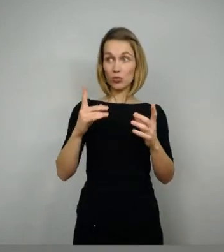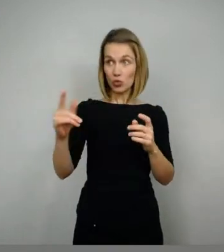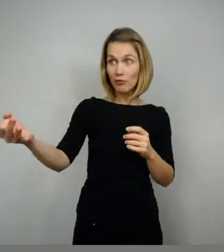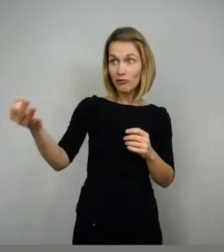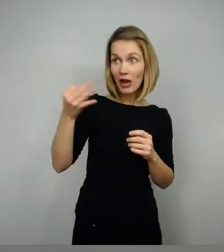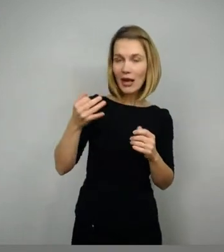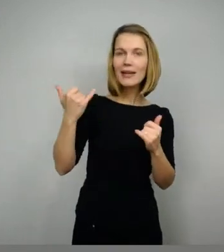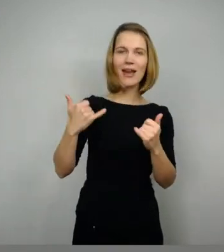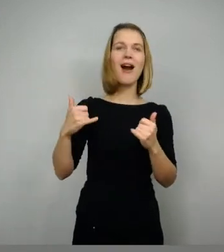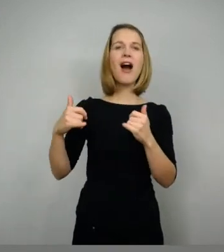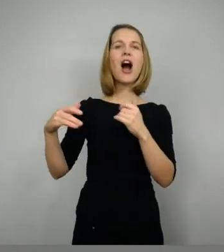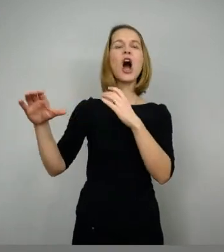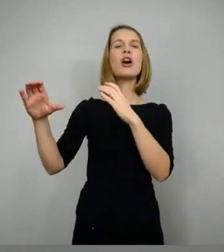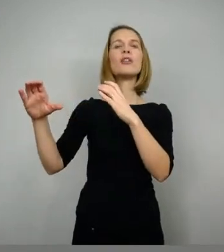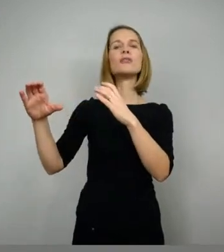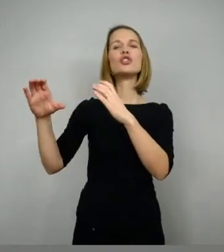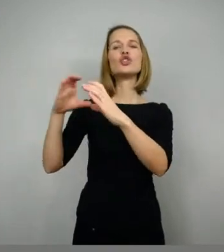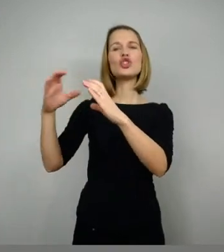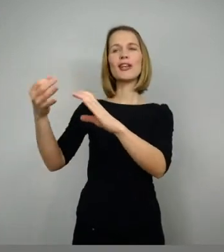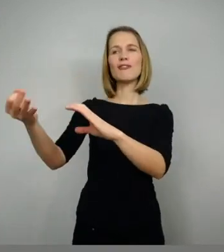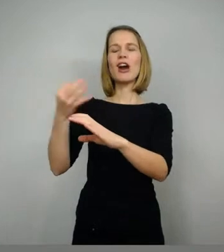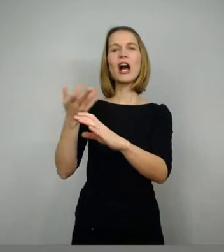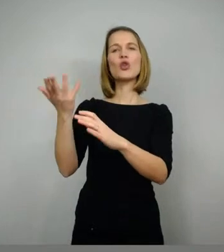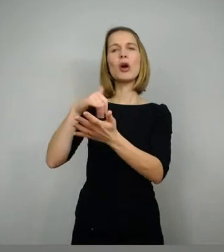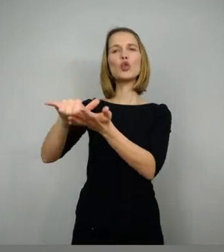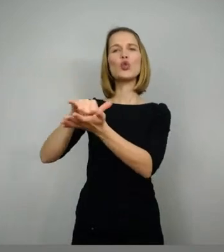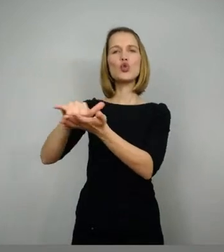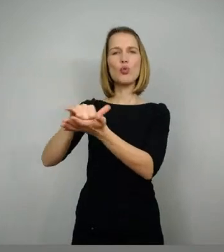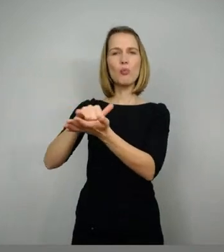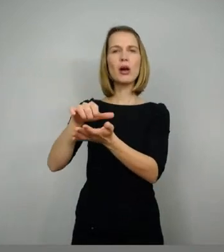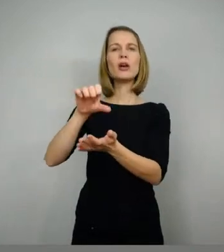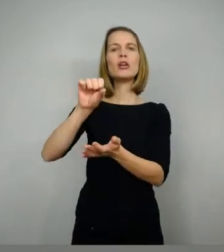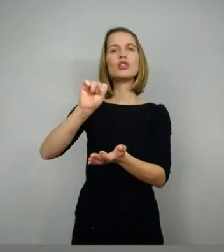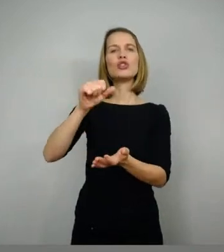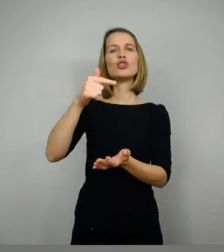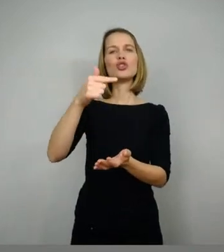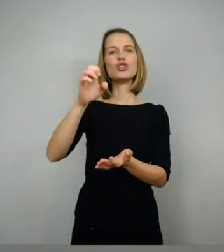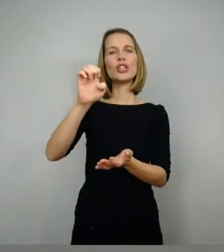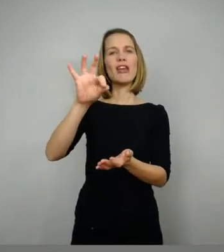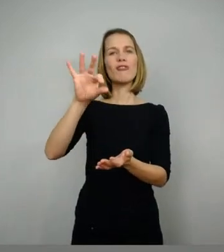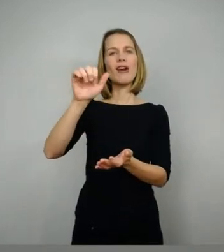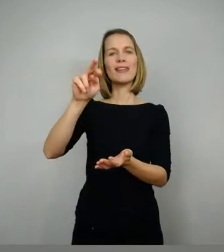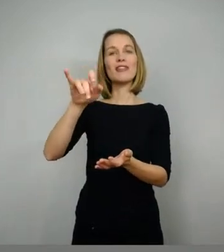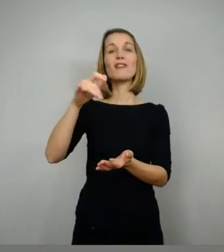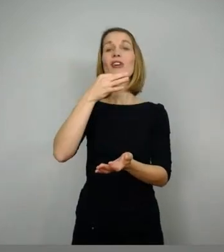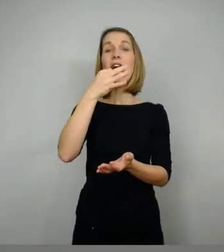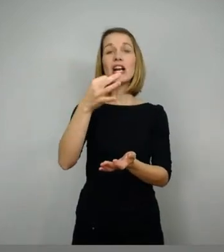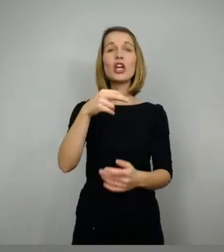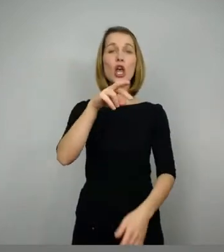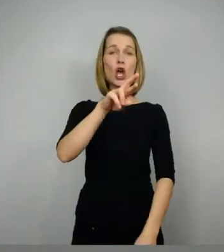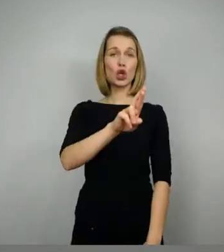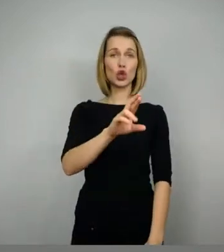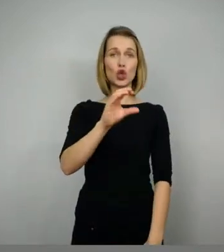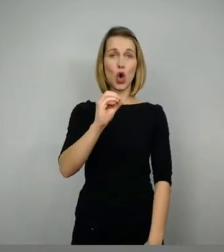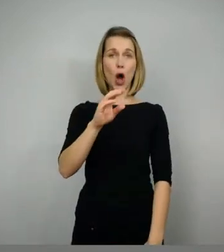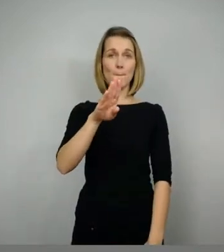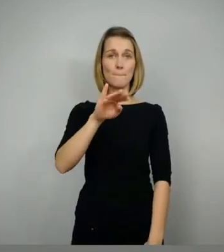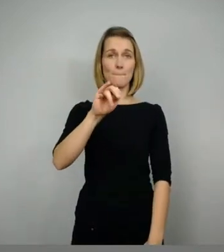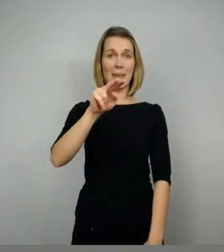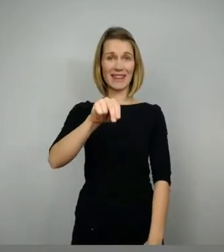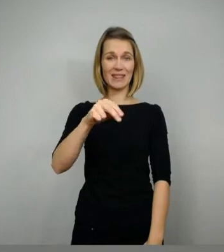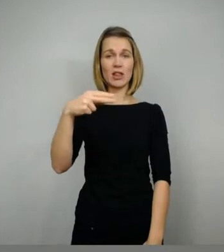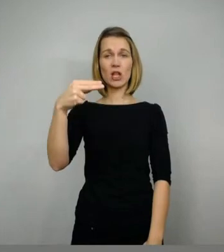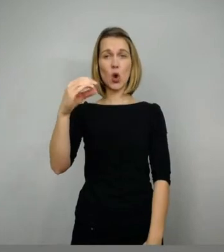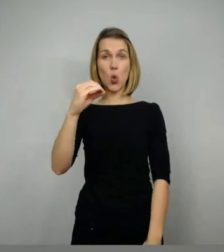YouTube fragt Stefanie, ob es Robin Hood wirklich gab. Ist jetzt ein bisschen ein anderes Thema, aber vielleicht kannst du dazu auch was Ja,